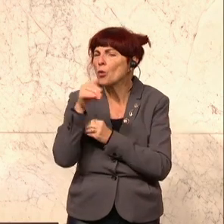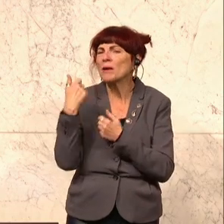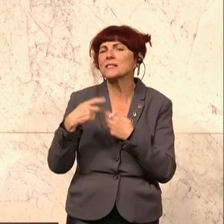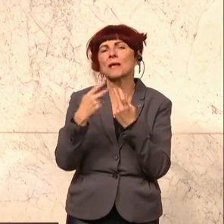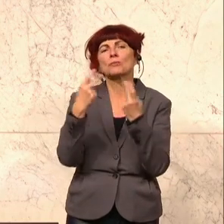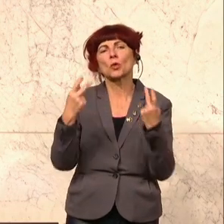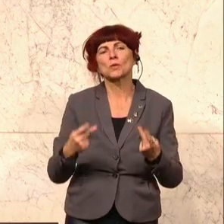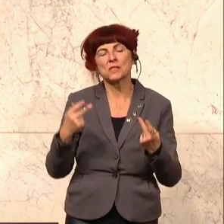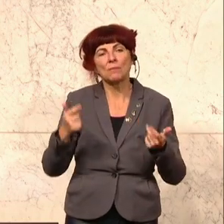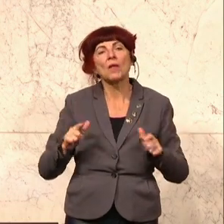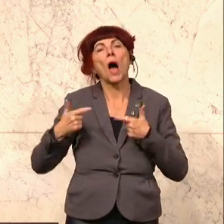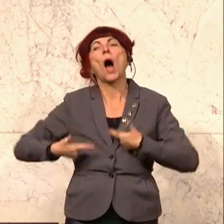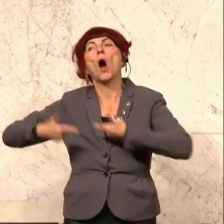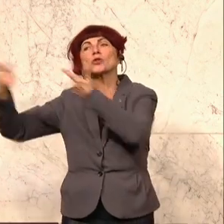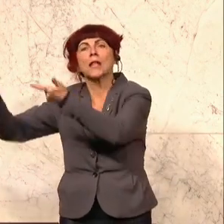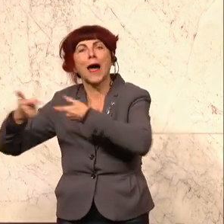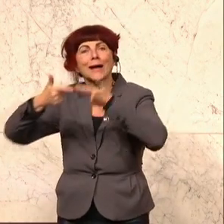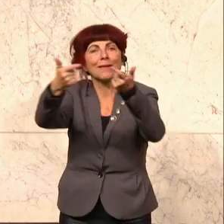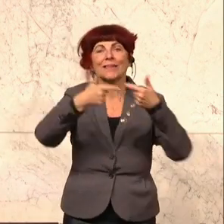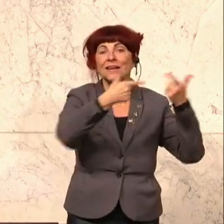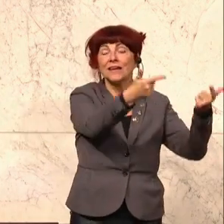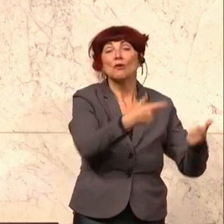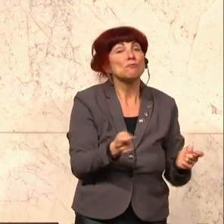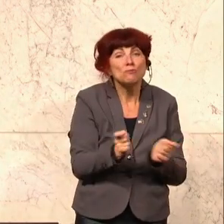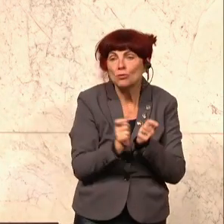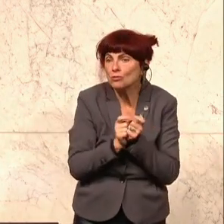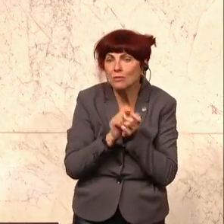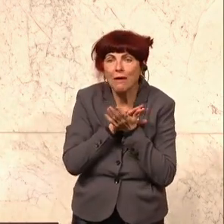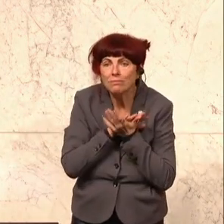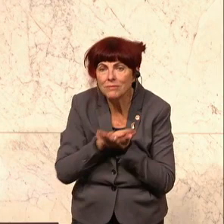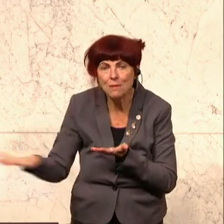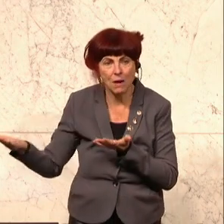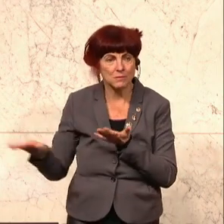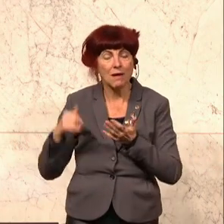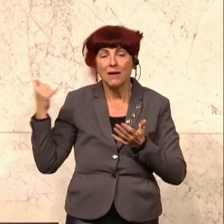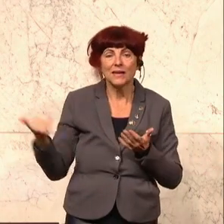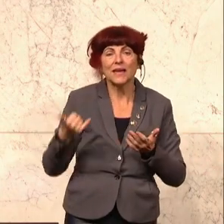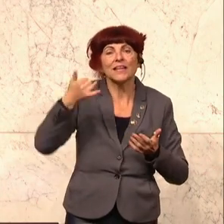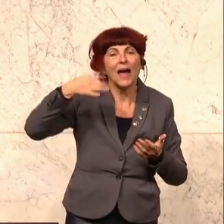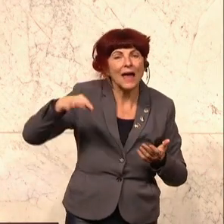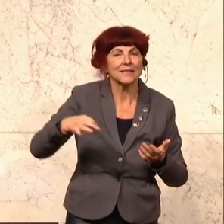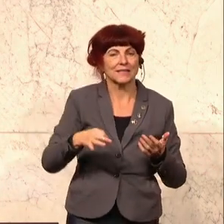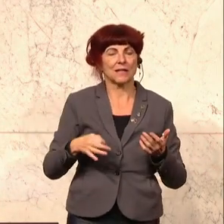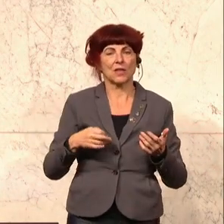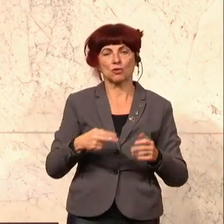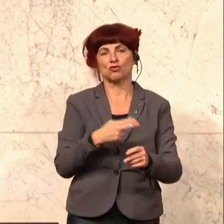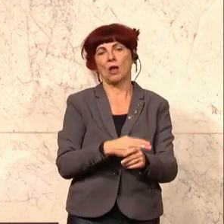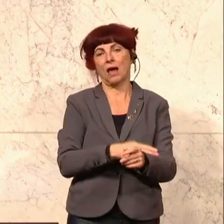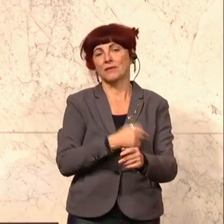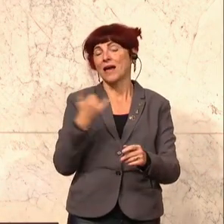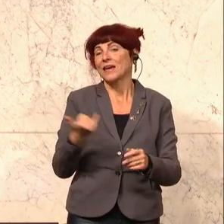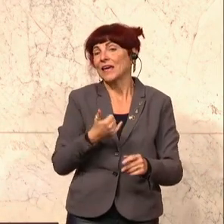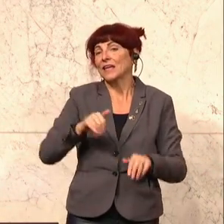schon funktioniert haben? Kein einziges Mal. Jeder einzelne Staat, jeder einzelne Minister, der das